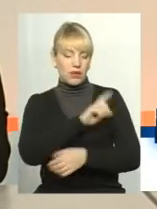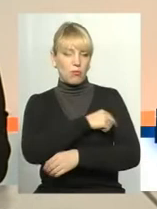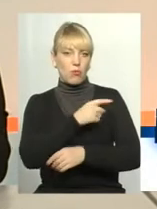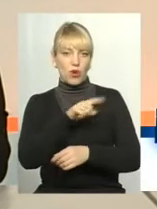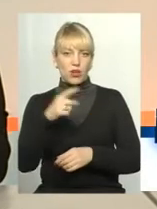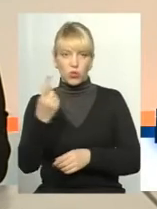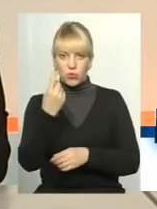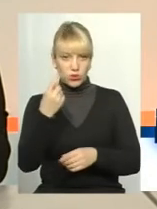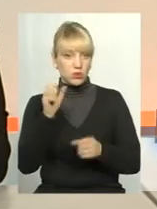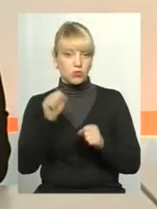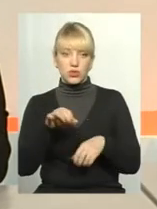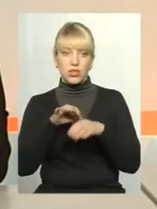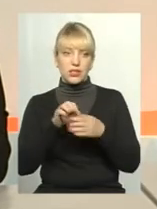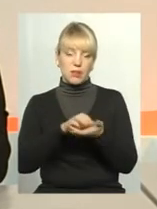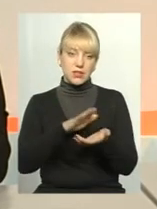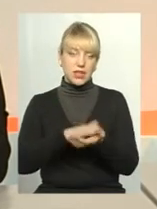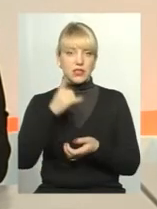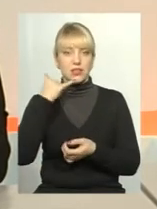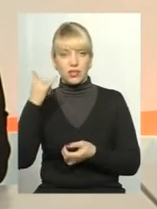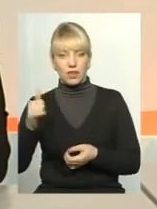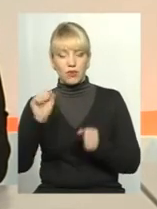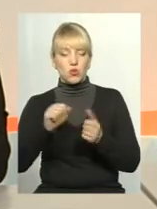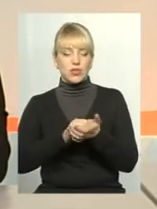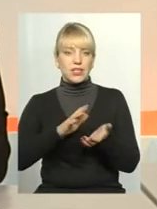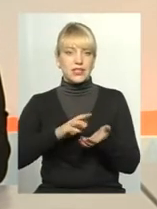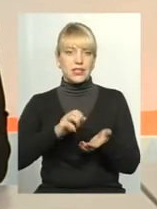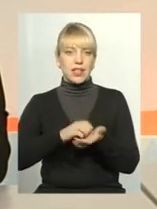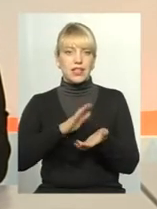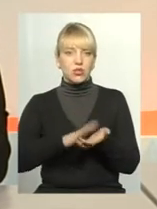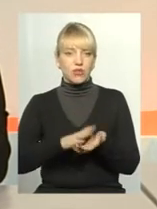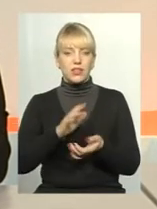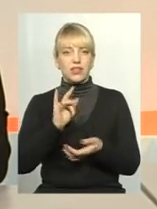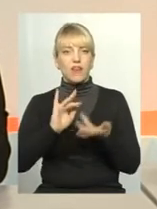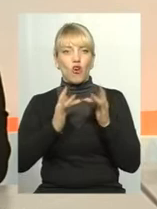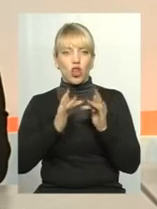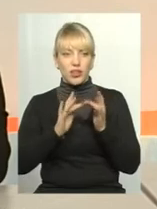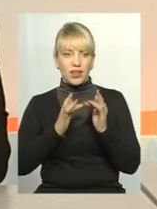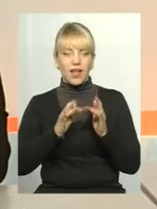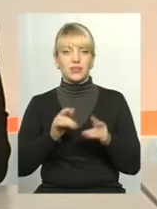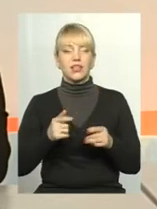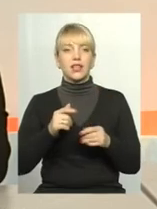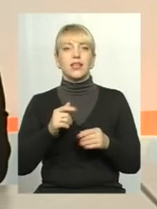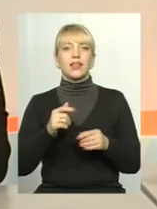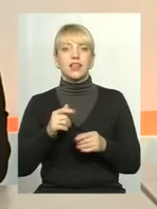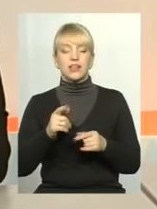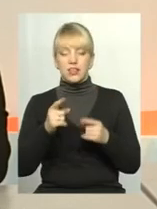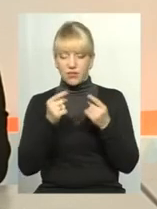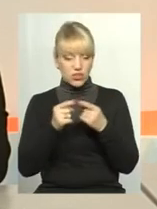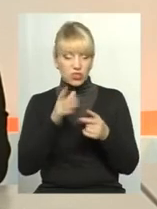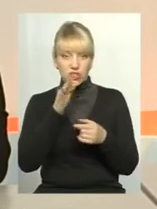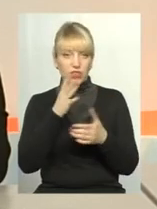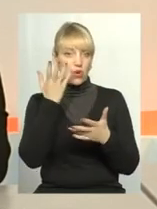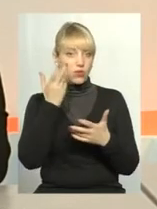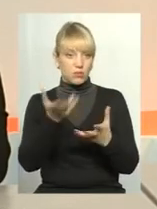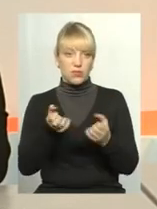ведеться, можна записатися і за телефоном, можна зареєструватися онлайн в інтернеті. Визначений певний час, коли